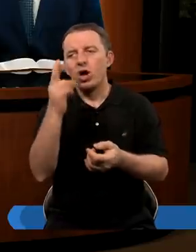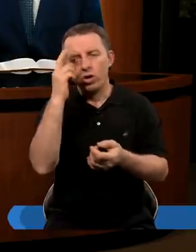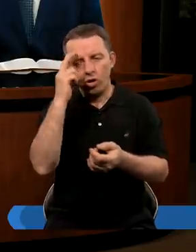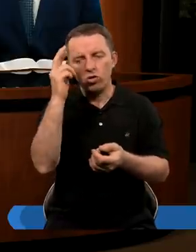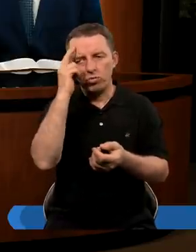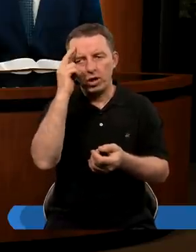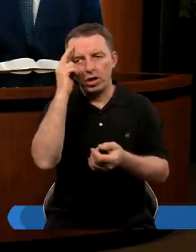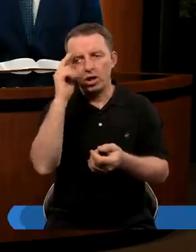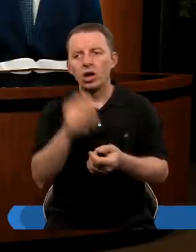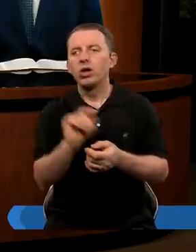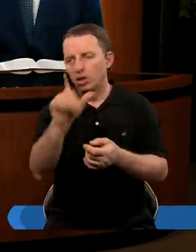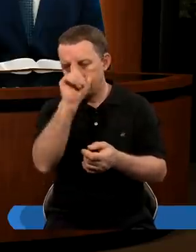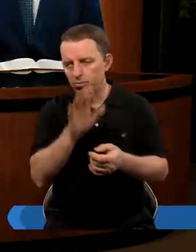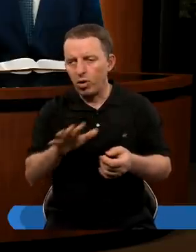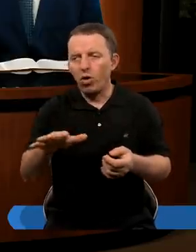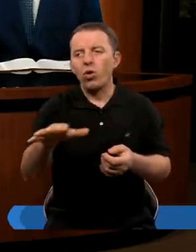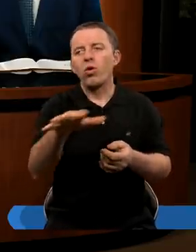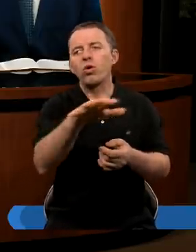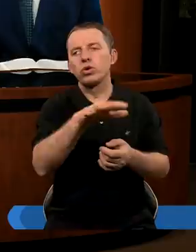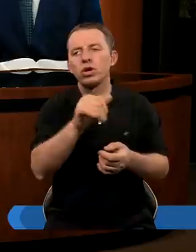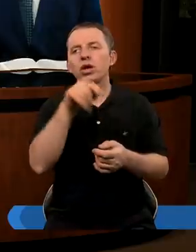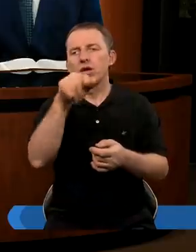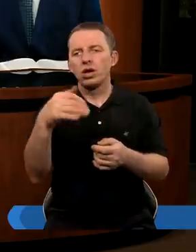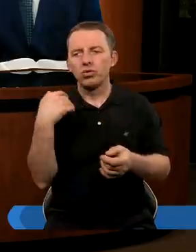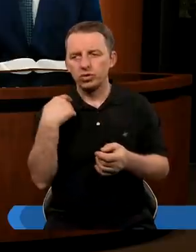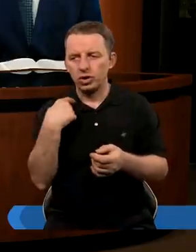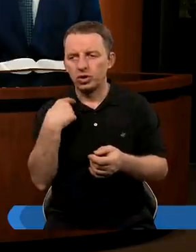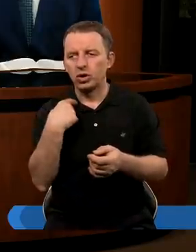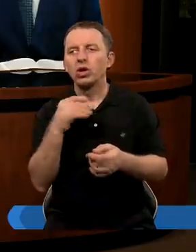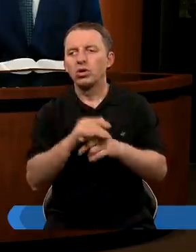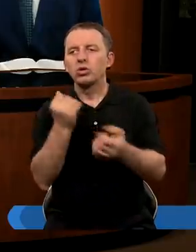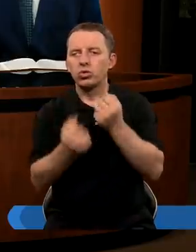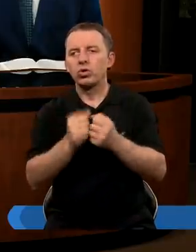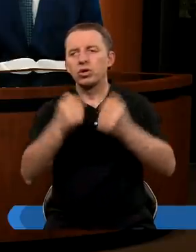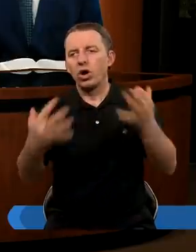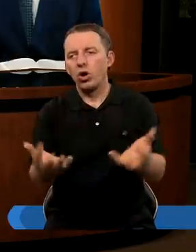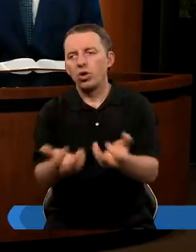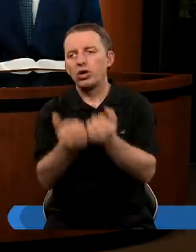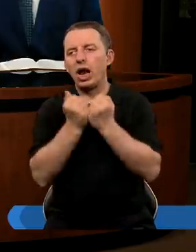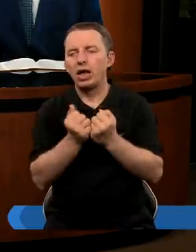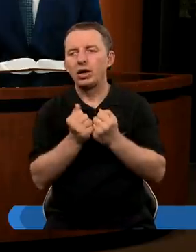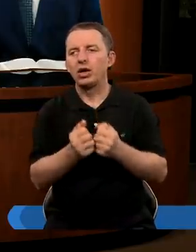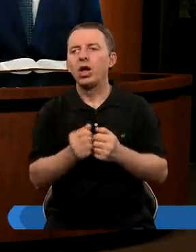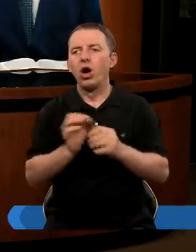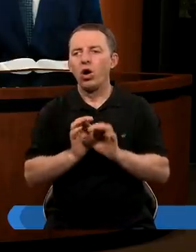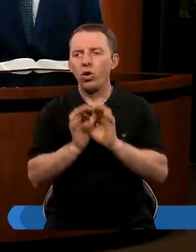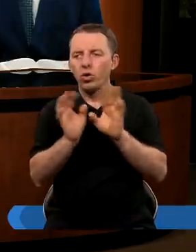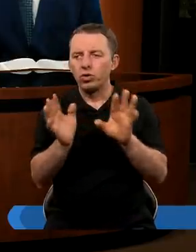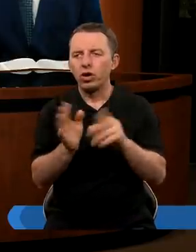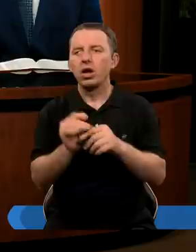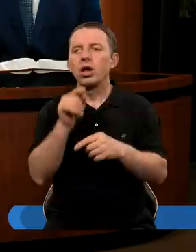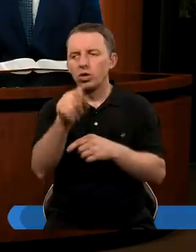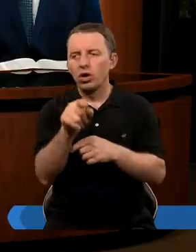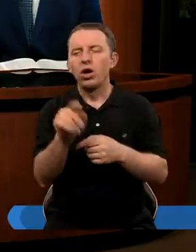rozumieli, ale jednak obce społeczeństwo i musieli jakoś tam w tym społeczeństwie się odnaleźć. I oczywiście